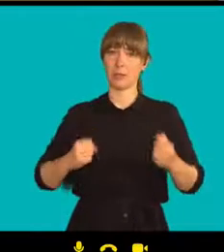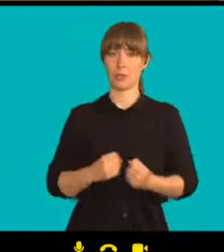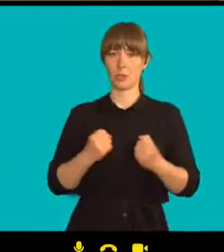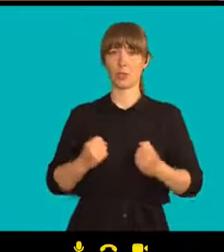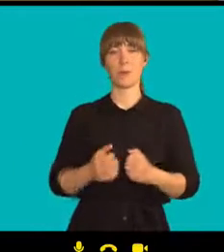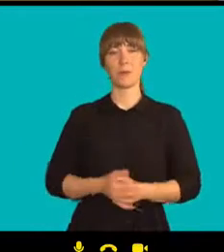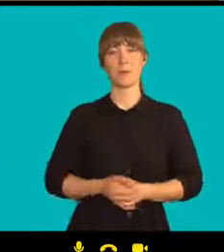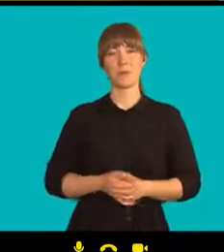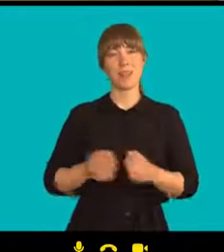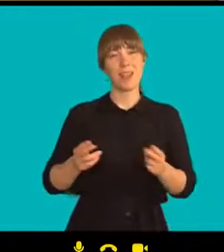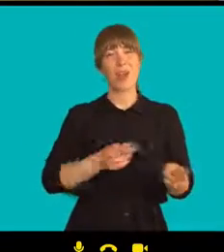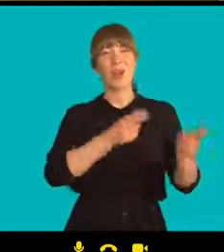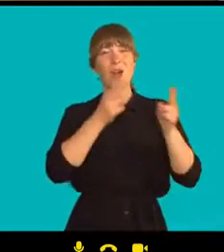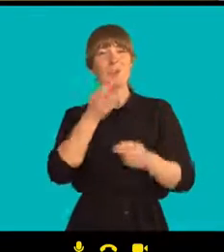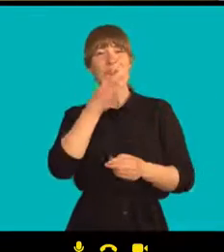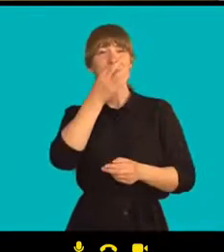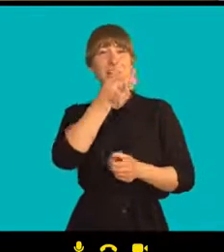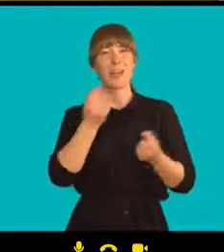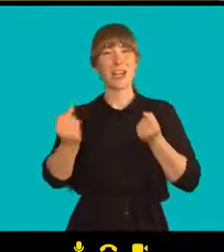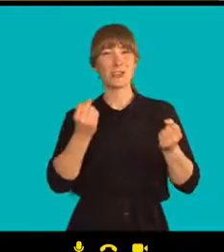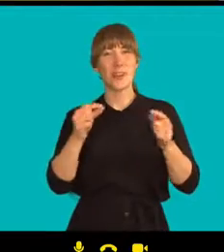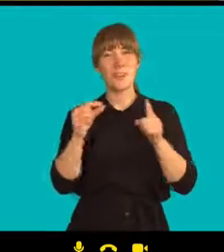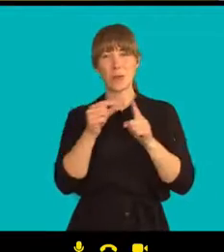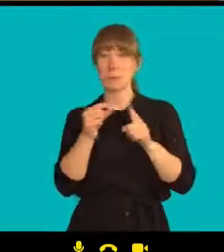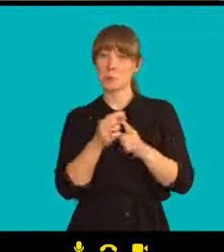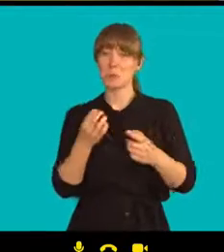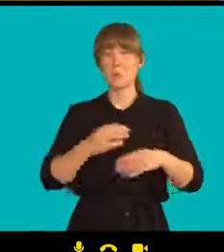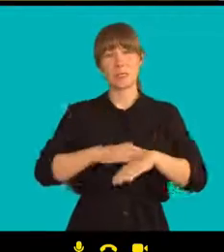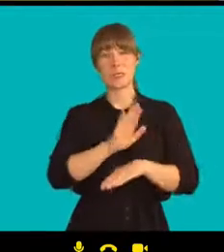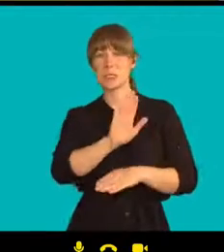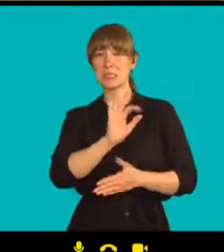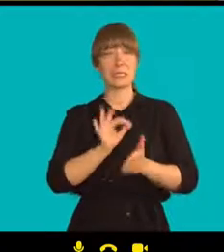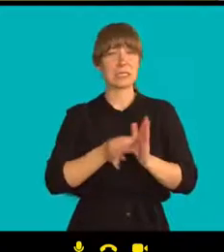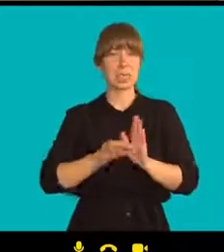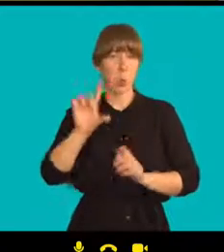Pane Palujane, vaše osobní prognoza, předpověď.